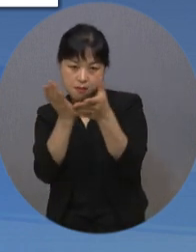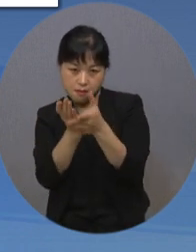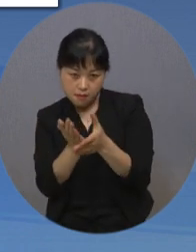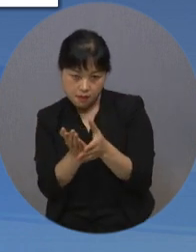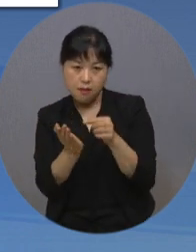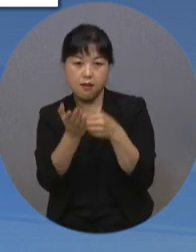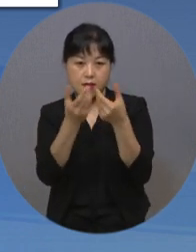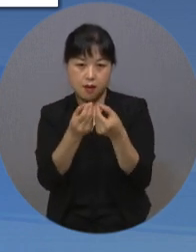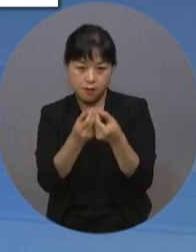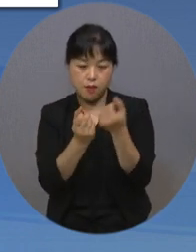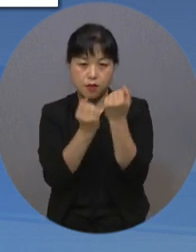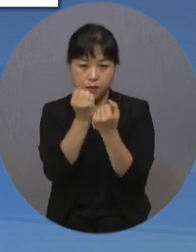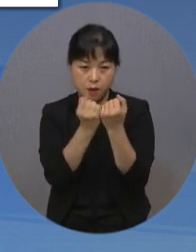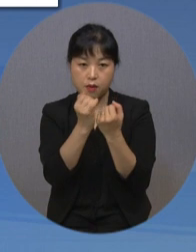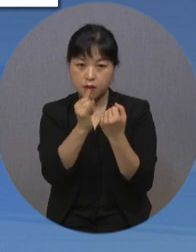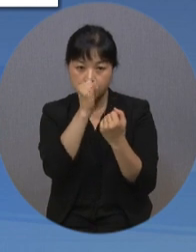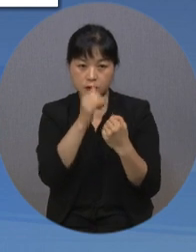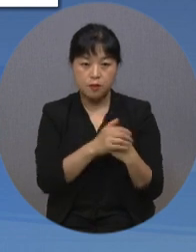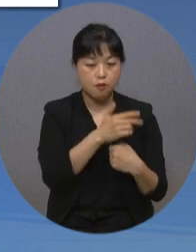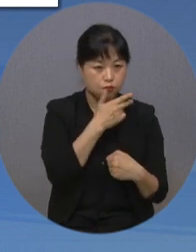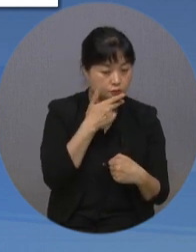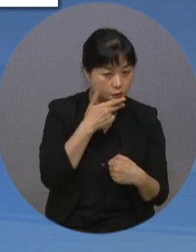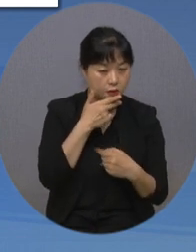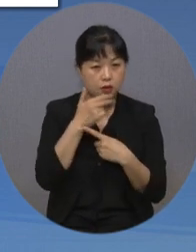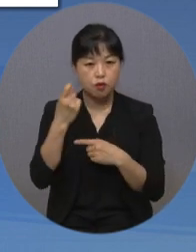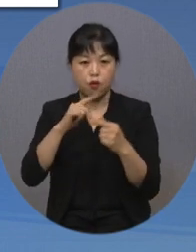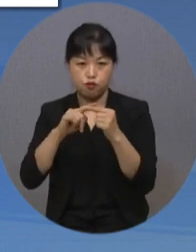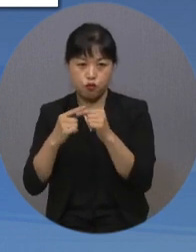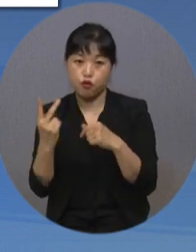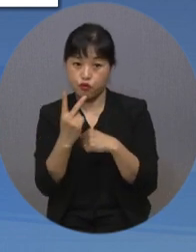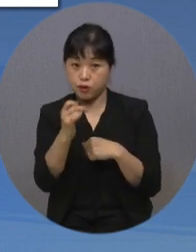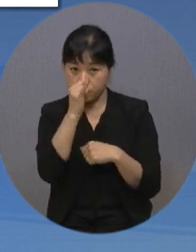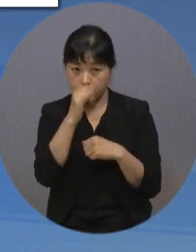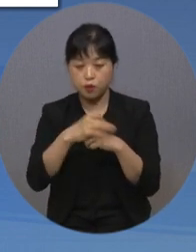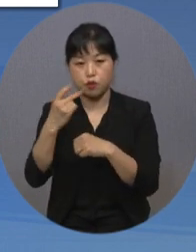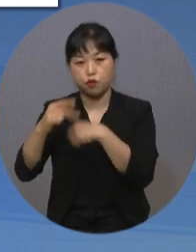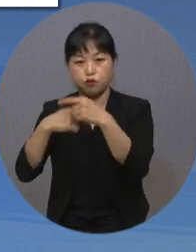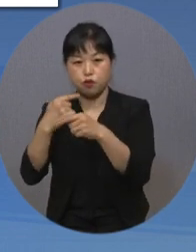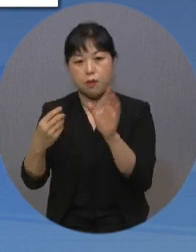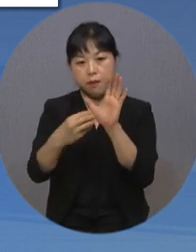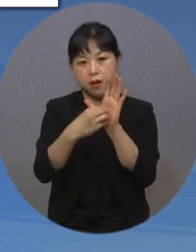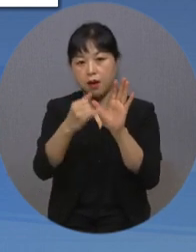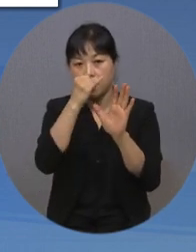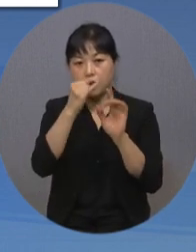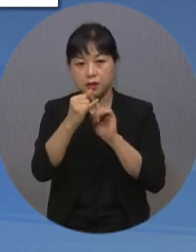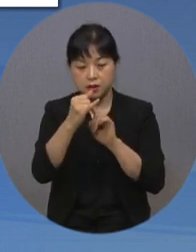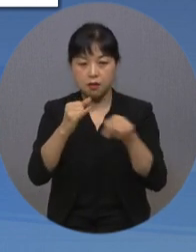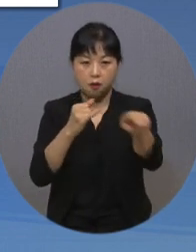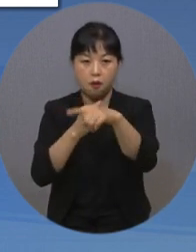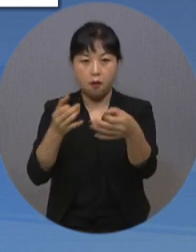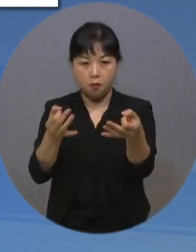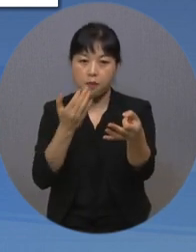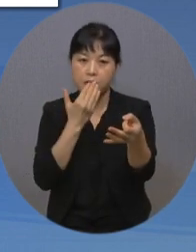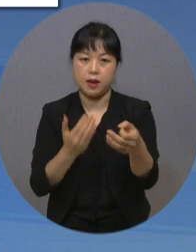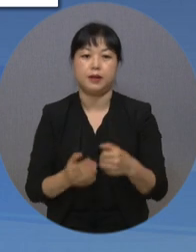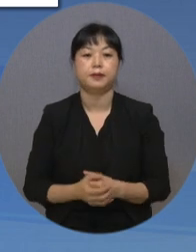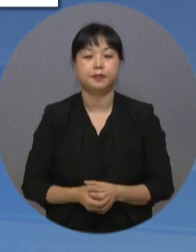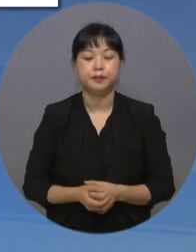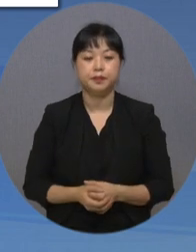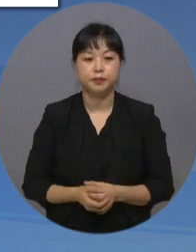국어와 영어 두 가지 언어로 동시 제작하고 수어를 탑재해서 모두의 접근성도 확보했습니다.